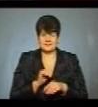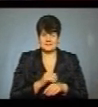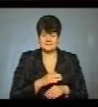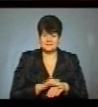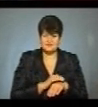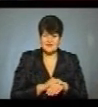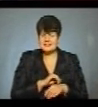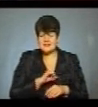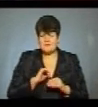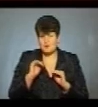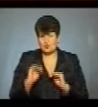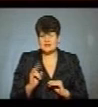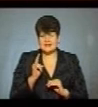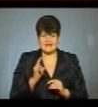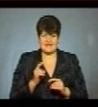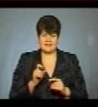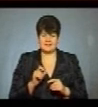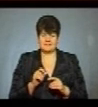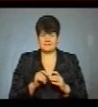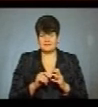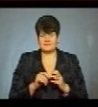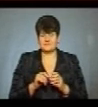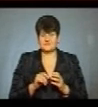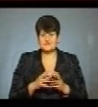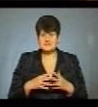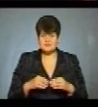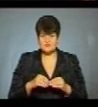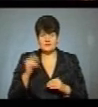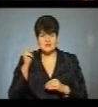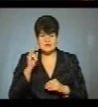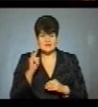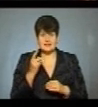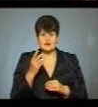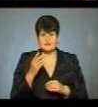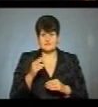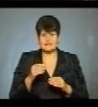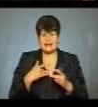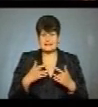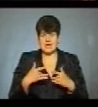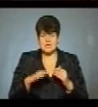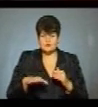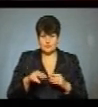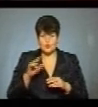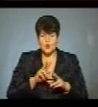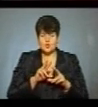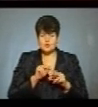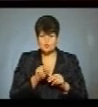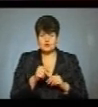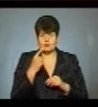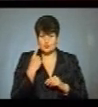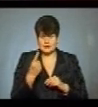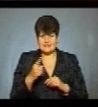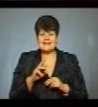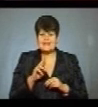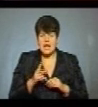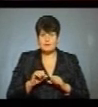наймолодша дитина в сім'ї». Іван Сушко чотири роки вчиться в театральній студії. Він озвучував одного з героїв твору Івана Андрусяка, як